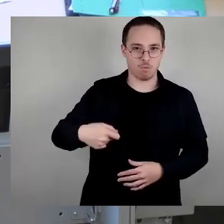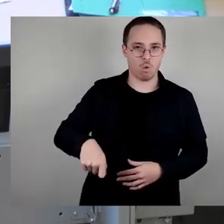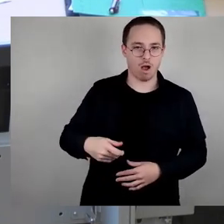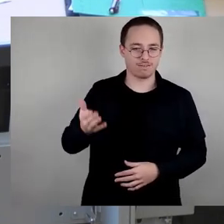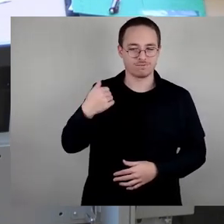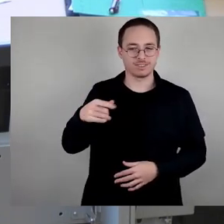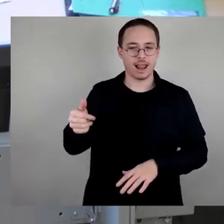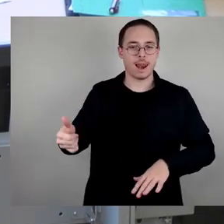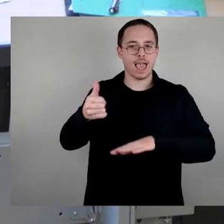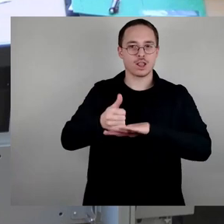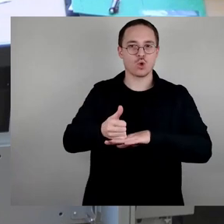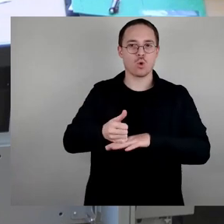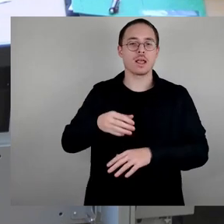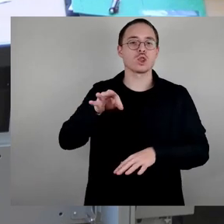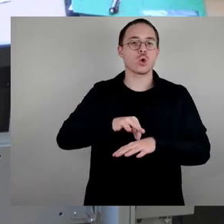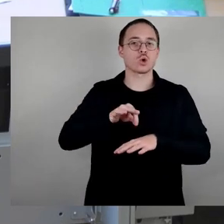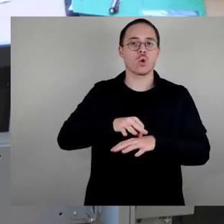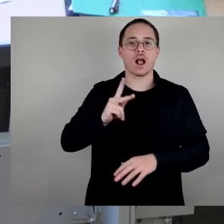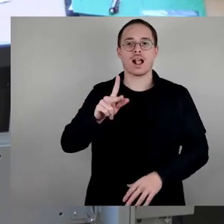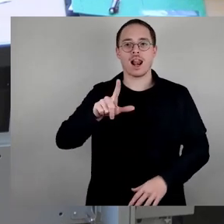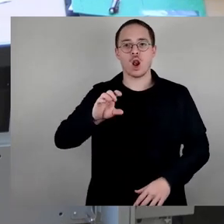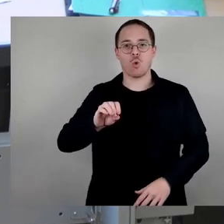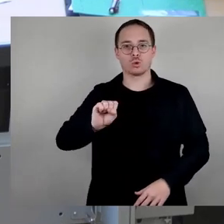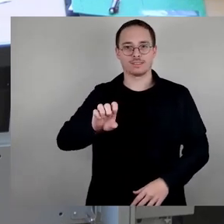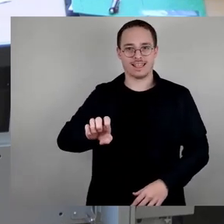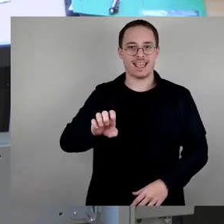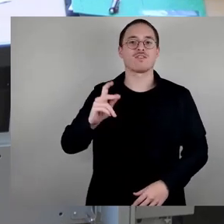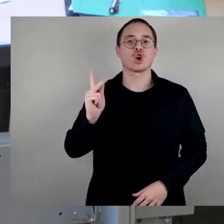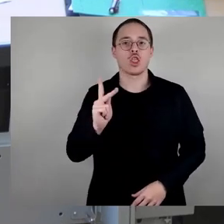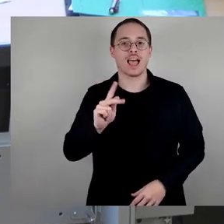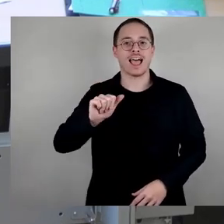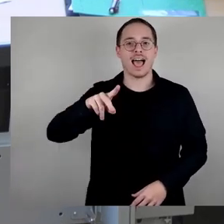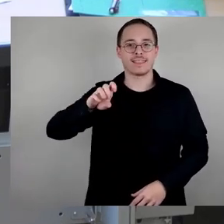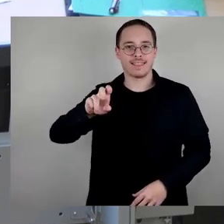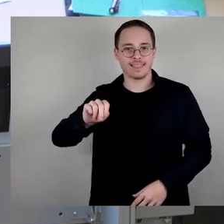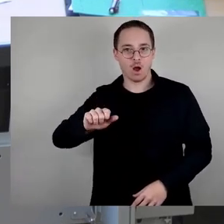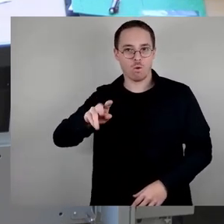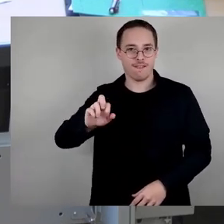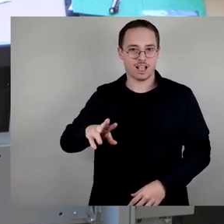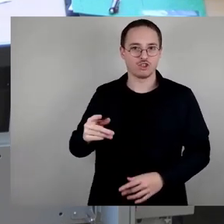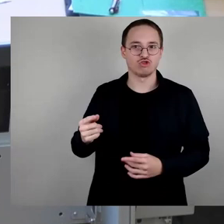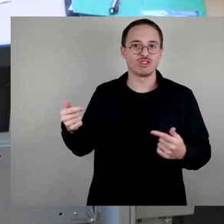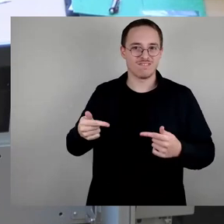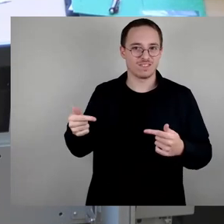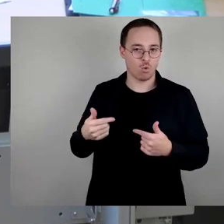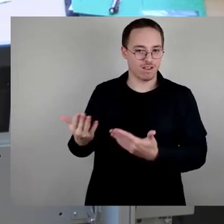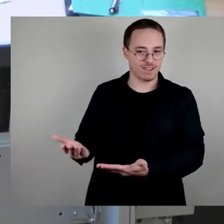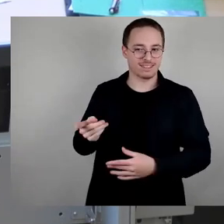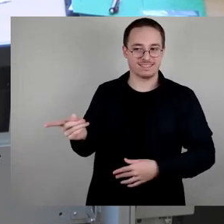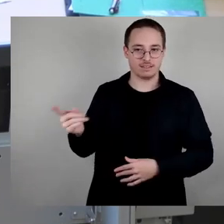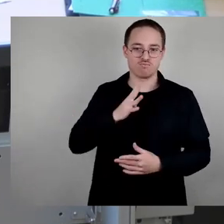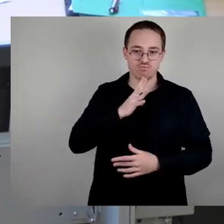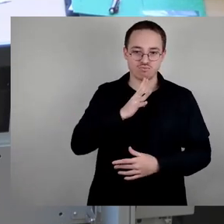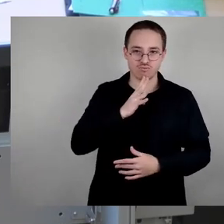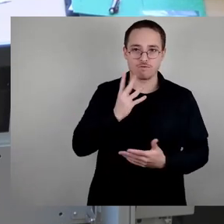-Adenauer-Stiftung. Damals hieß es laut und mit Vehemenz, es sei unwürdig, dass auf dem Denkmal